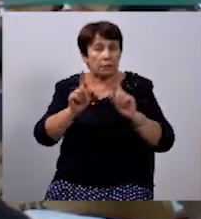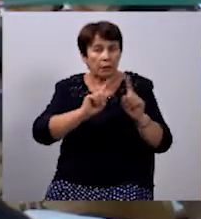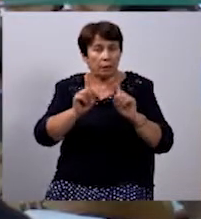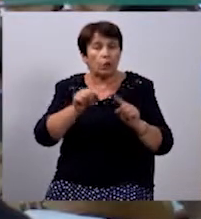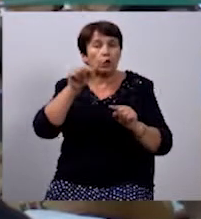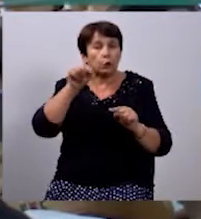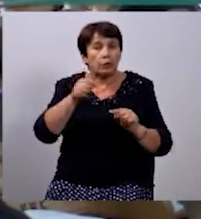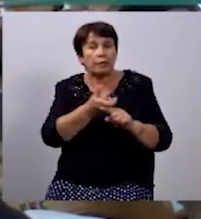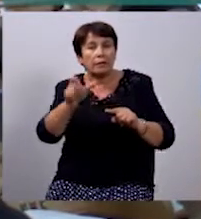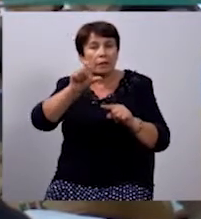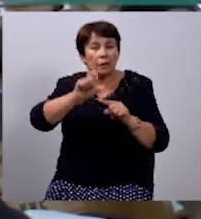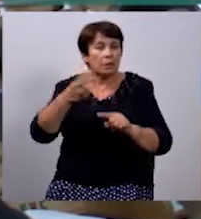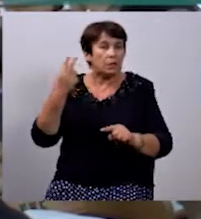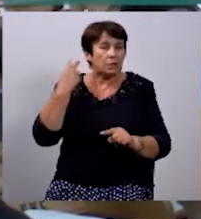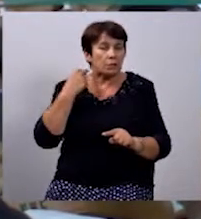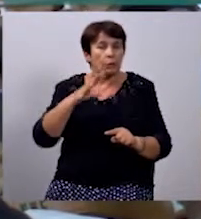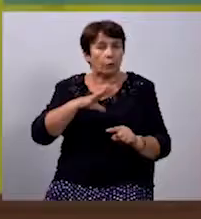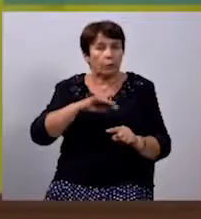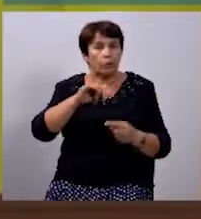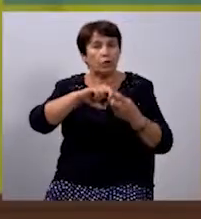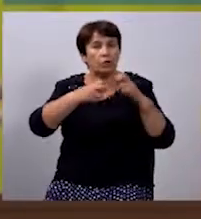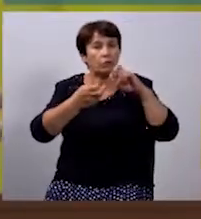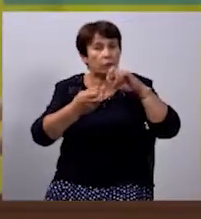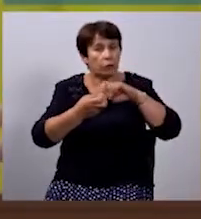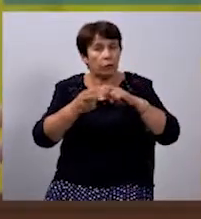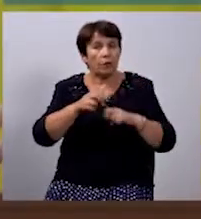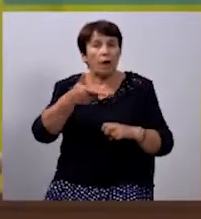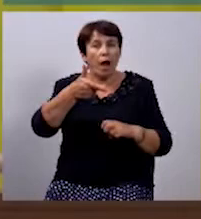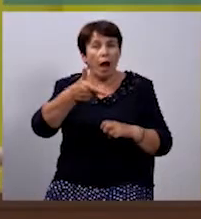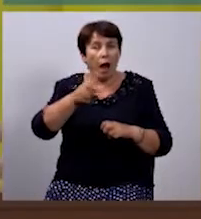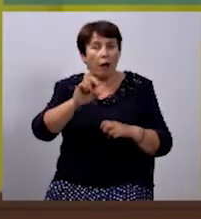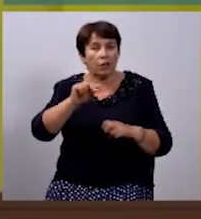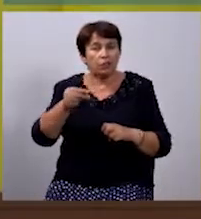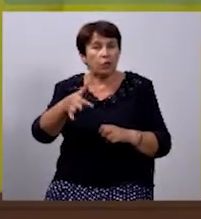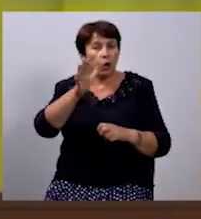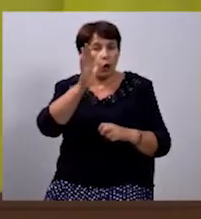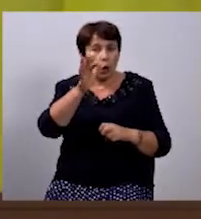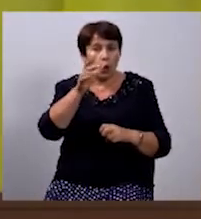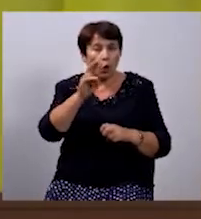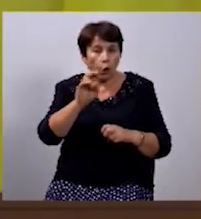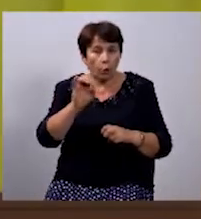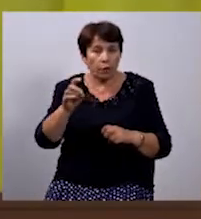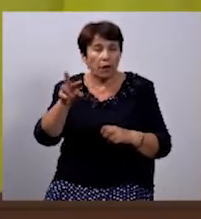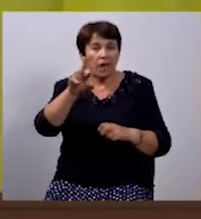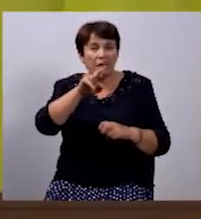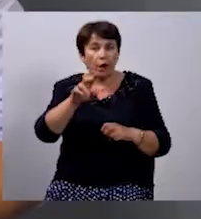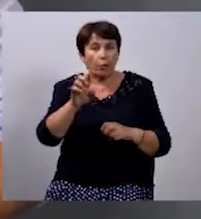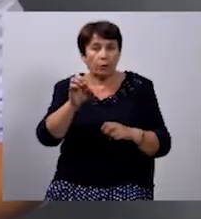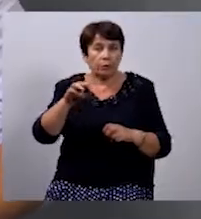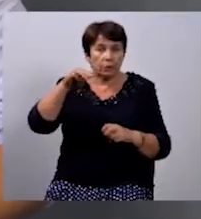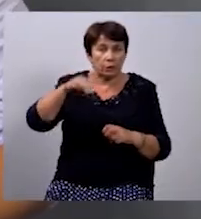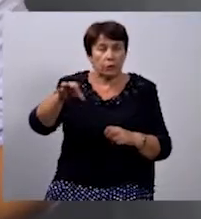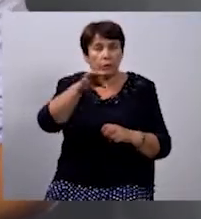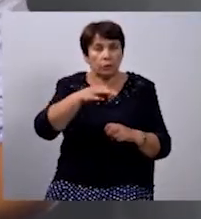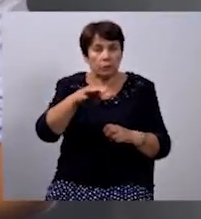Тоді найбільша заборгованість була в Івано-Франківську, Галичі, Коломиї і Яблонівській об'єднаній територіальній громаді.